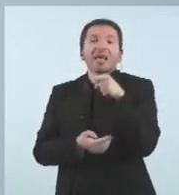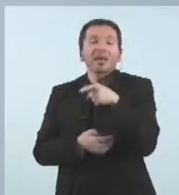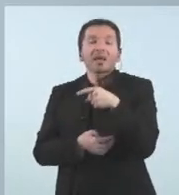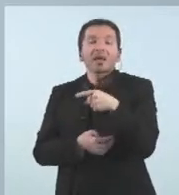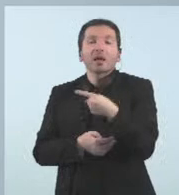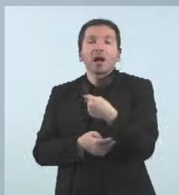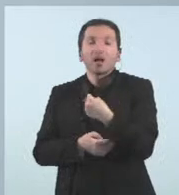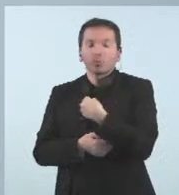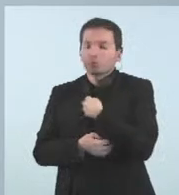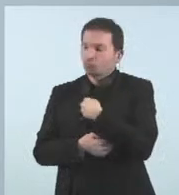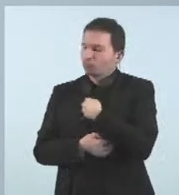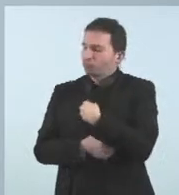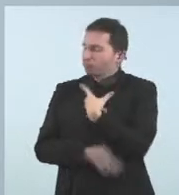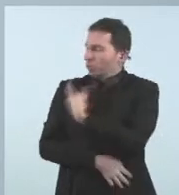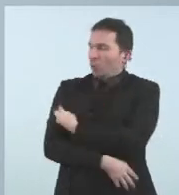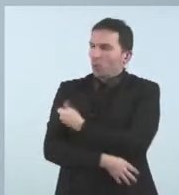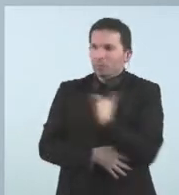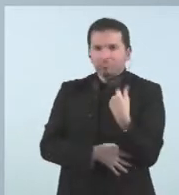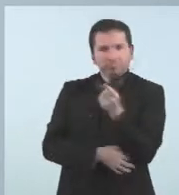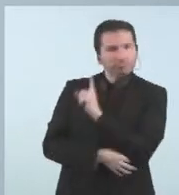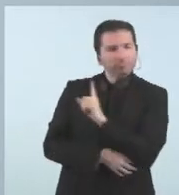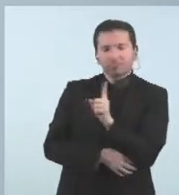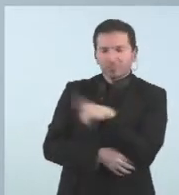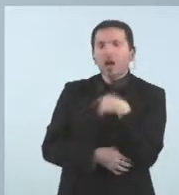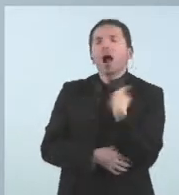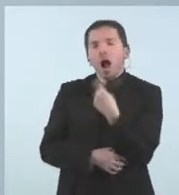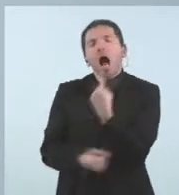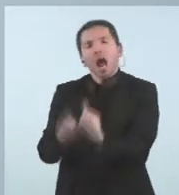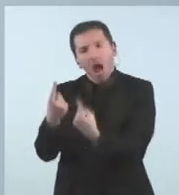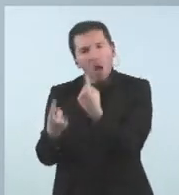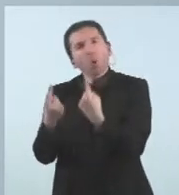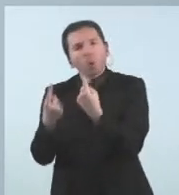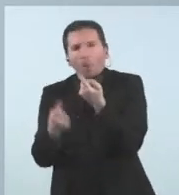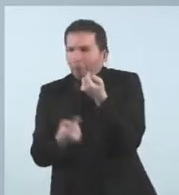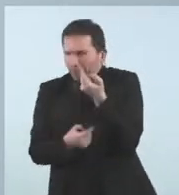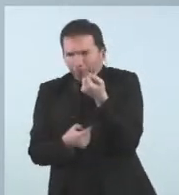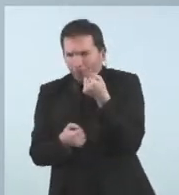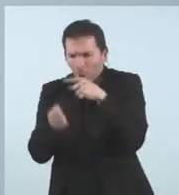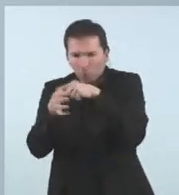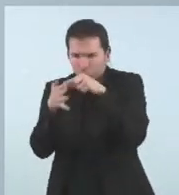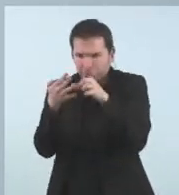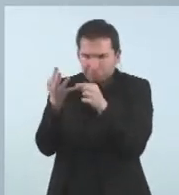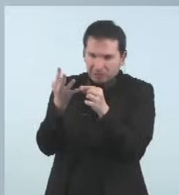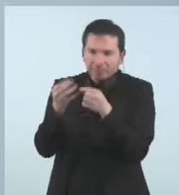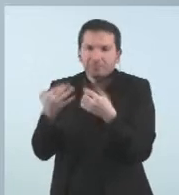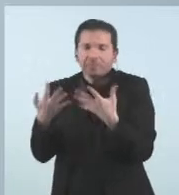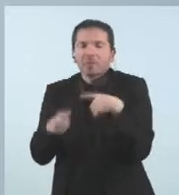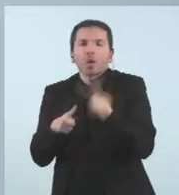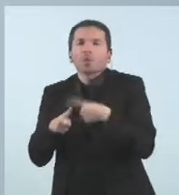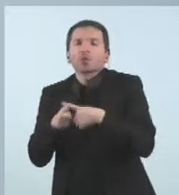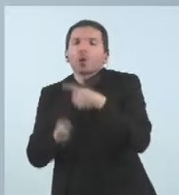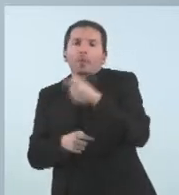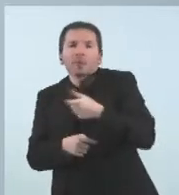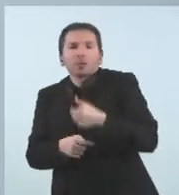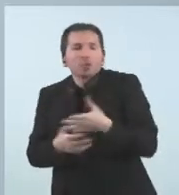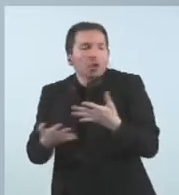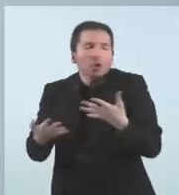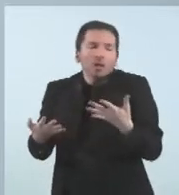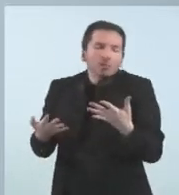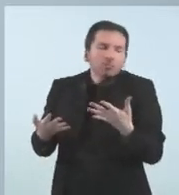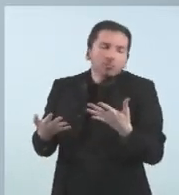comptar amb els dits d'una mà, crec, però n'hi ha alguns que no es van voler vacunar. perquè són familiars de gent molt militant en aquest sentit o bé, perquè